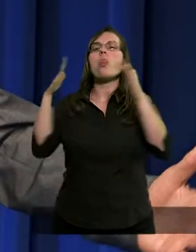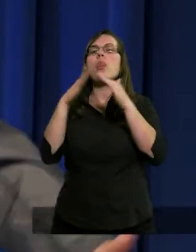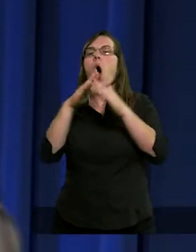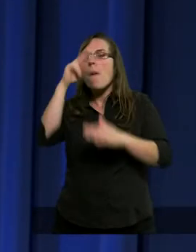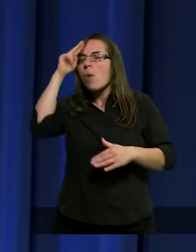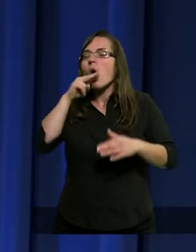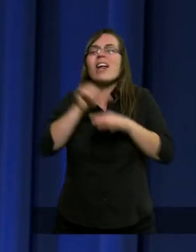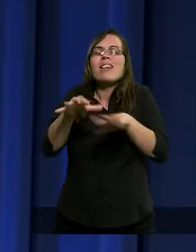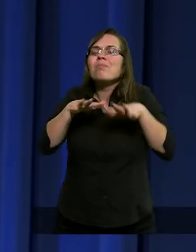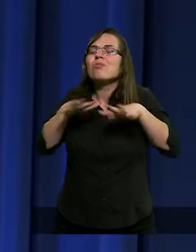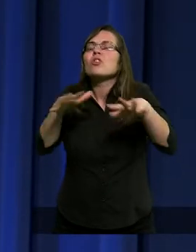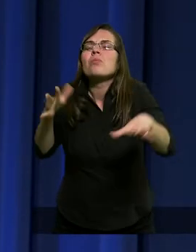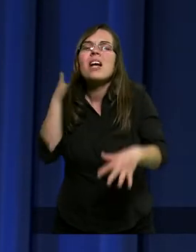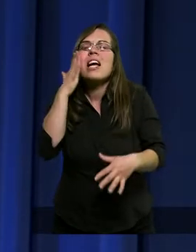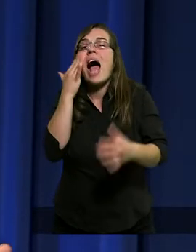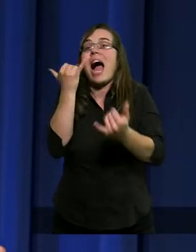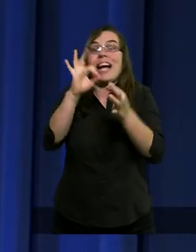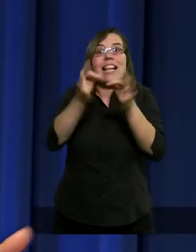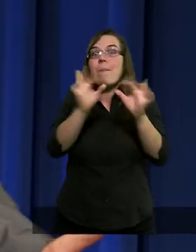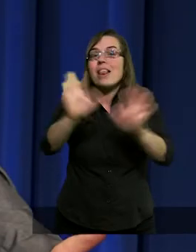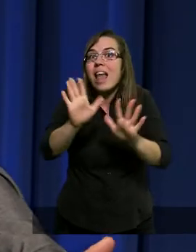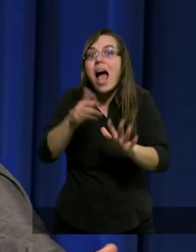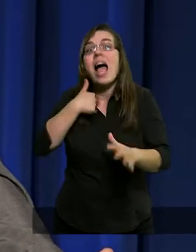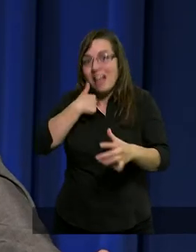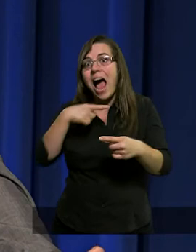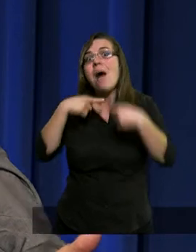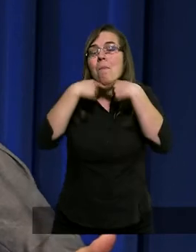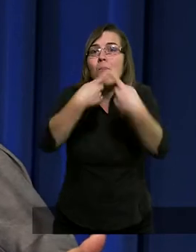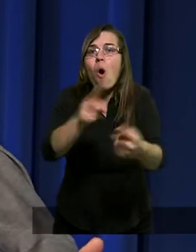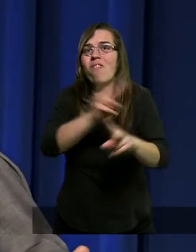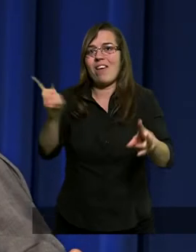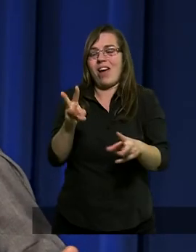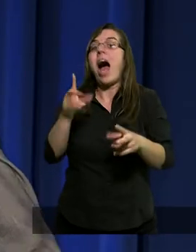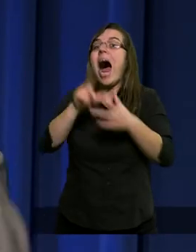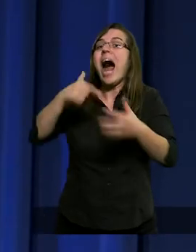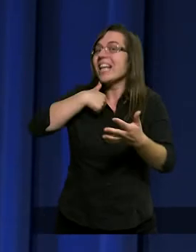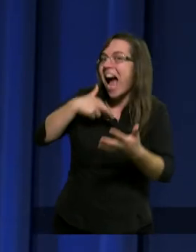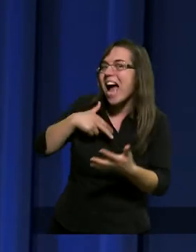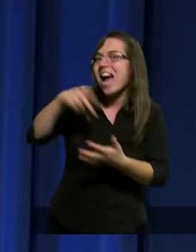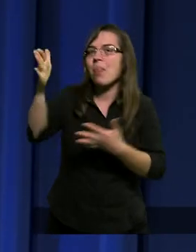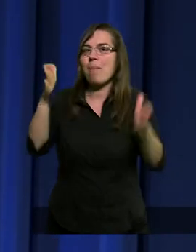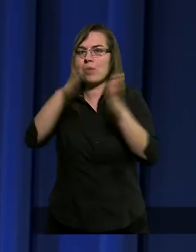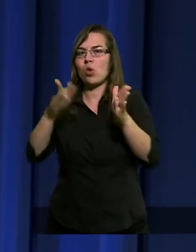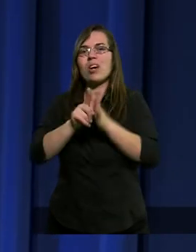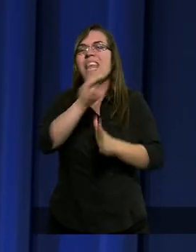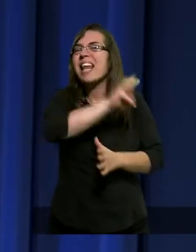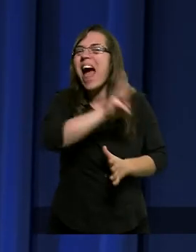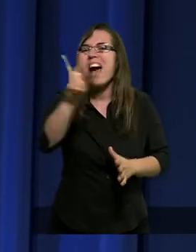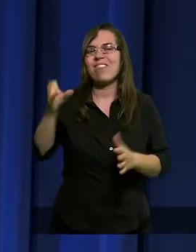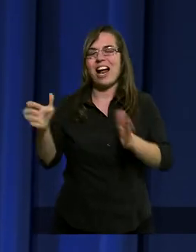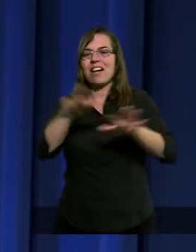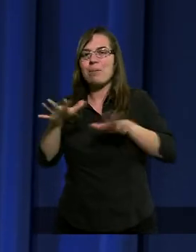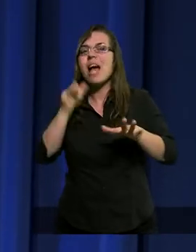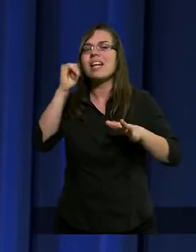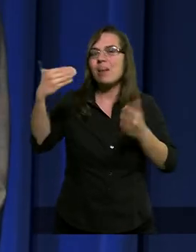Ojca jest wiele mieszkania, a jeśli nie, byłbym wam powiedział, idę przygotować i przyjdę z